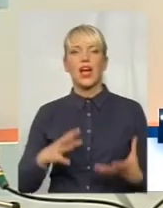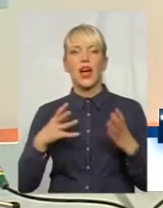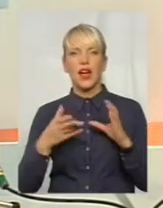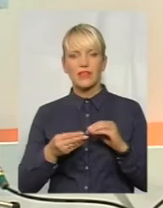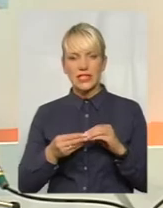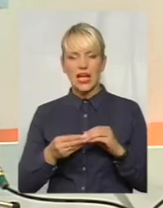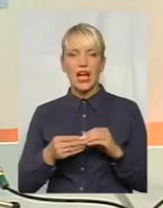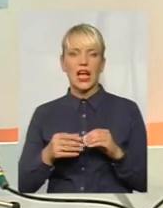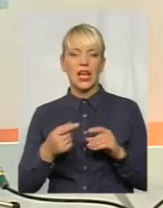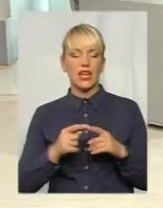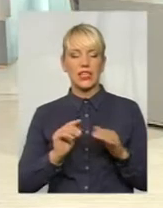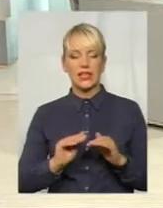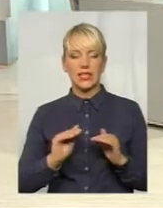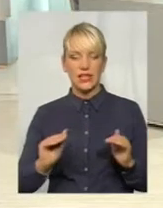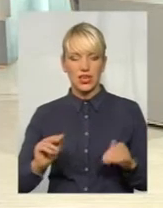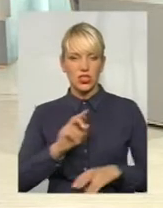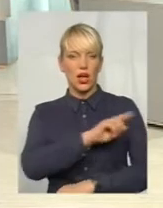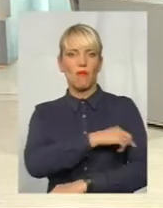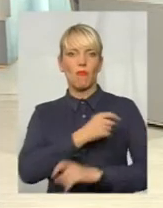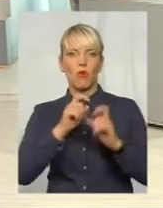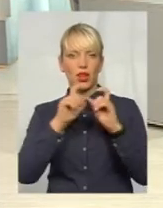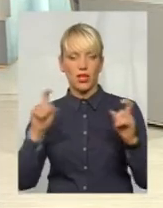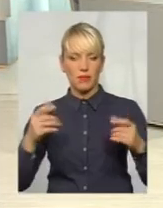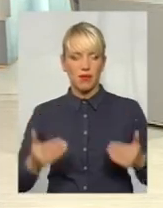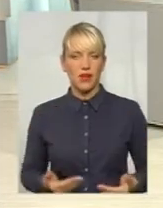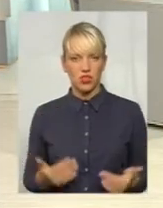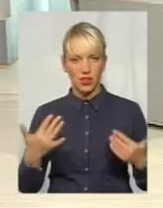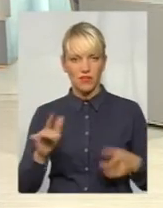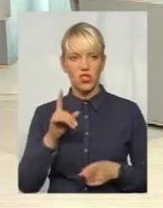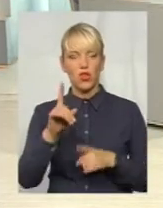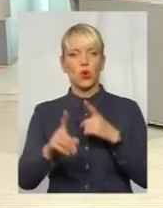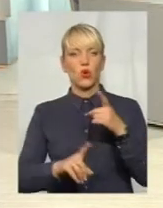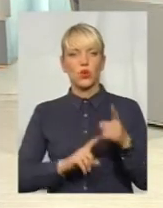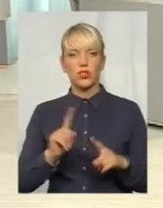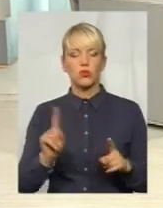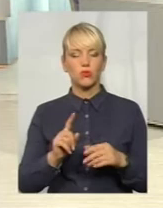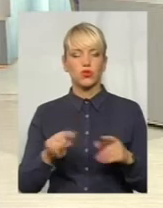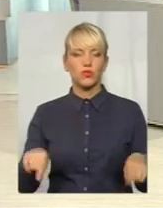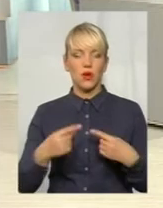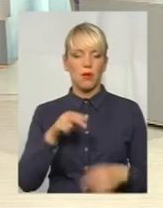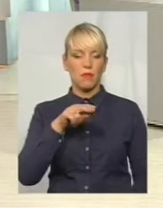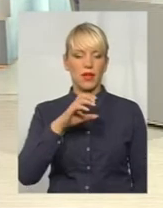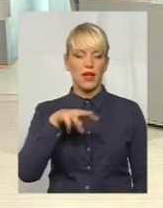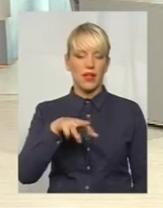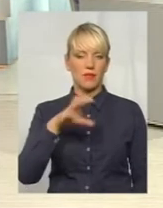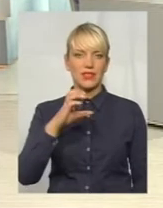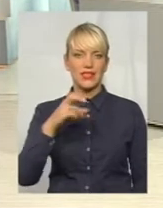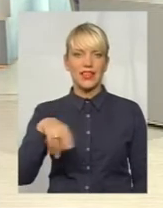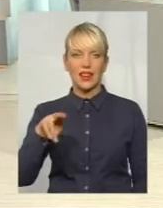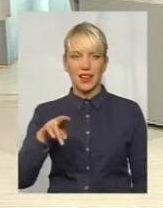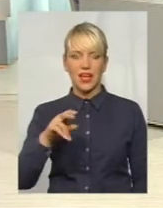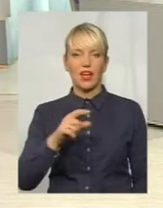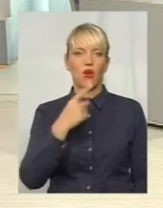дитяча поліклініка, так би мовити, пережила вже реорганізацію, але це не тільки дитяча, тому що створили ПМСД, один, два, так, два в нас місті.